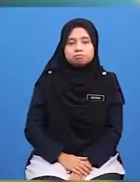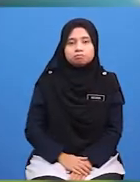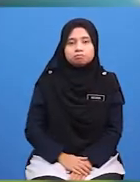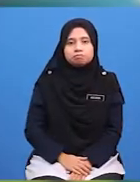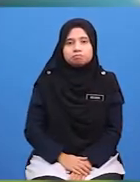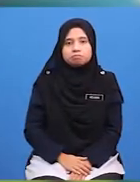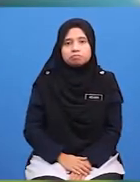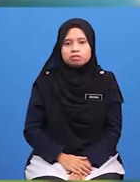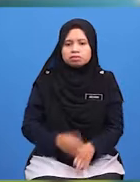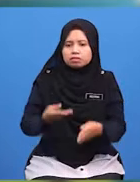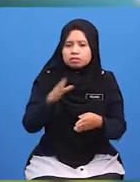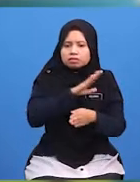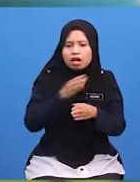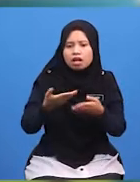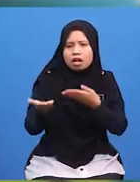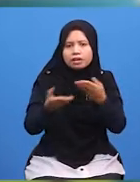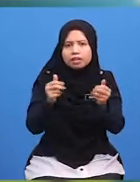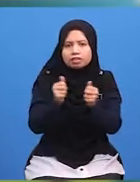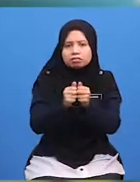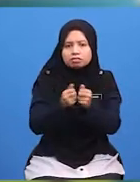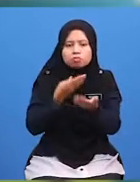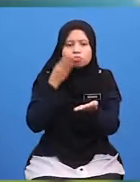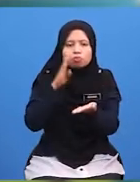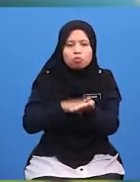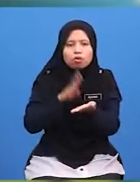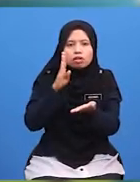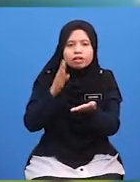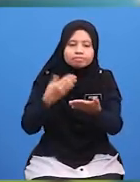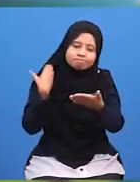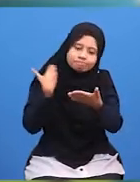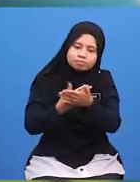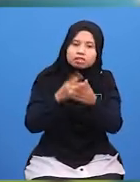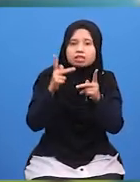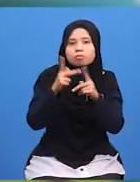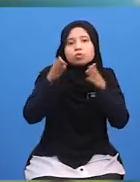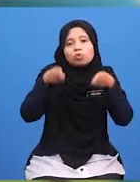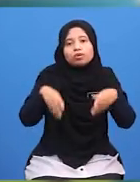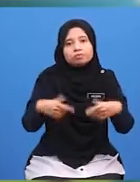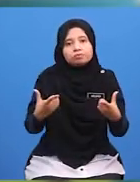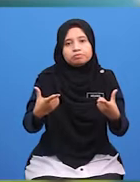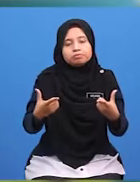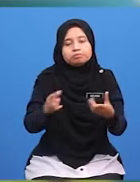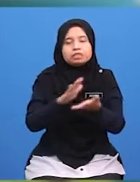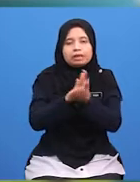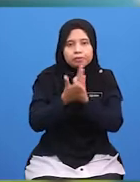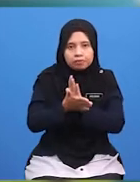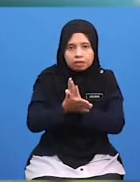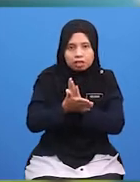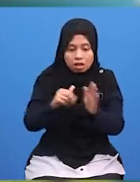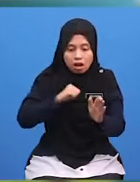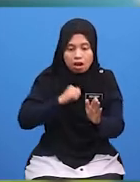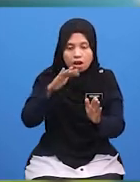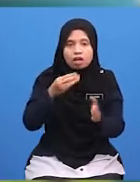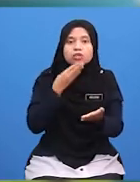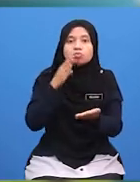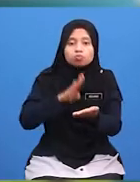Tetamu Dan Melayani Mereka Dengan Buruk Akan Disampaikan Kepada Orang Lain Malah Akhlak Yang